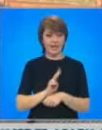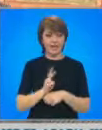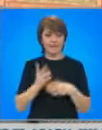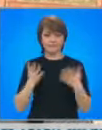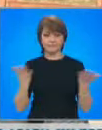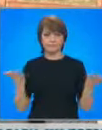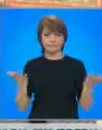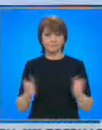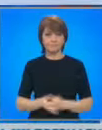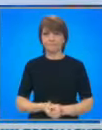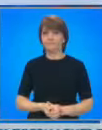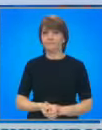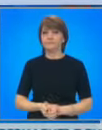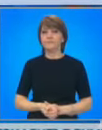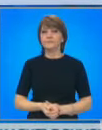изгониха оттам и това.